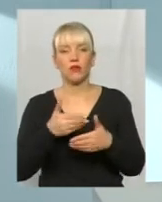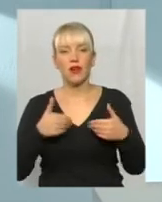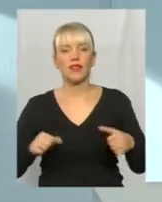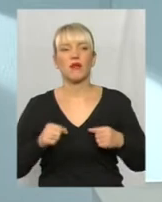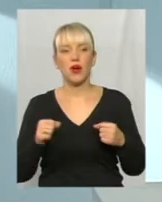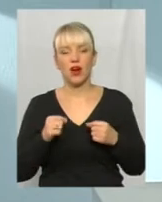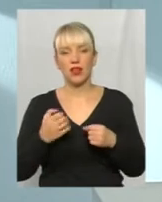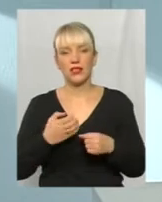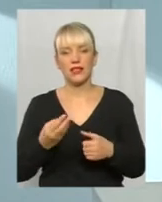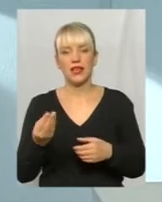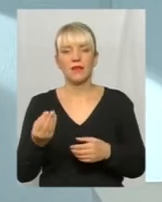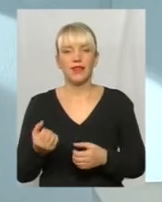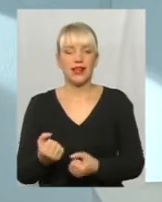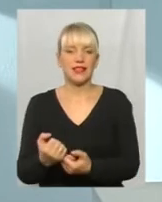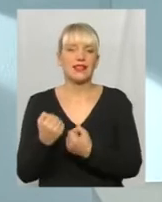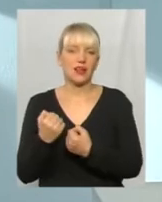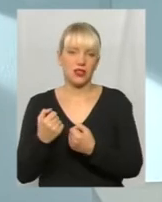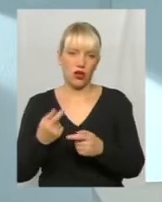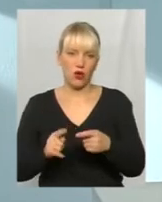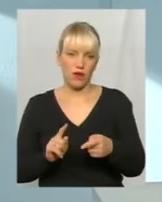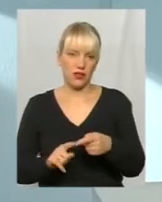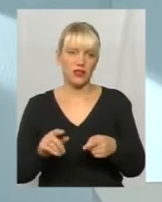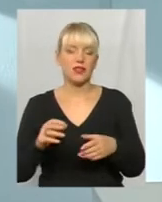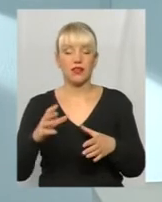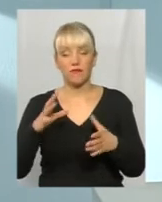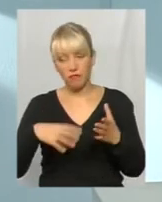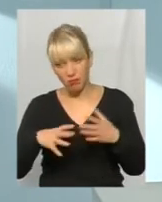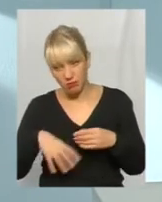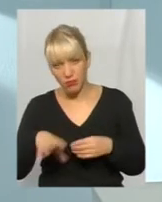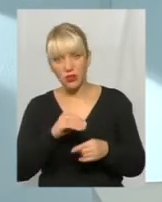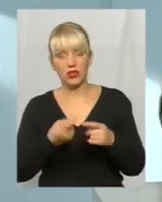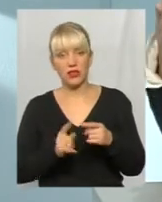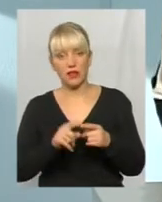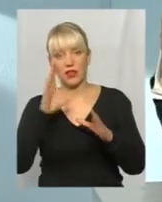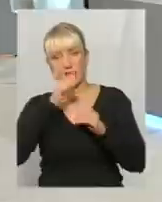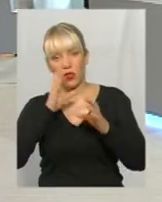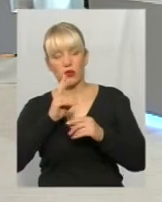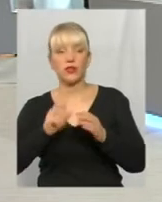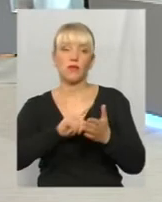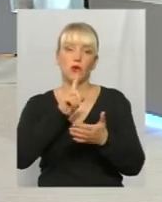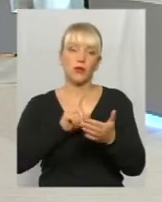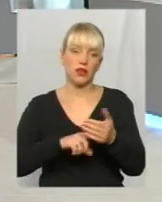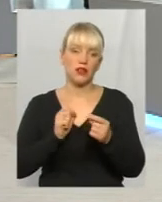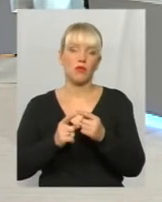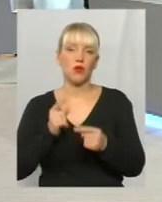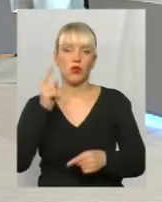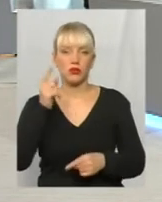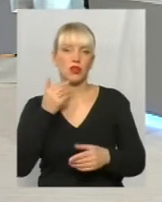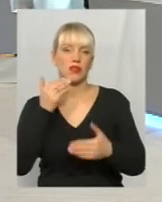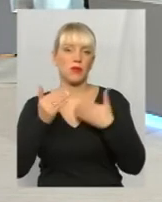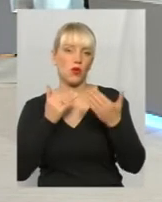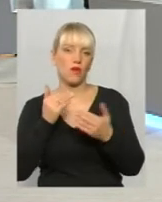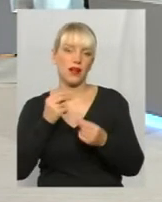застрахуватися мораторіям. В переважній більшості це вдалося. По всіх опитуваннях і по горизонтальному стілкуванню з